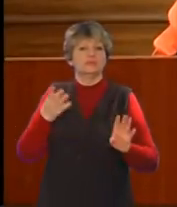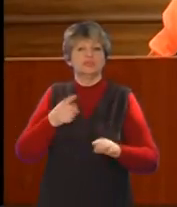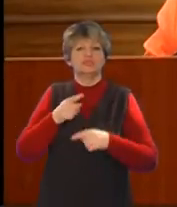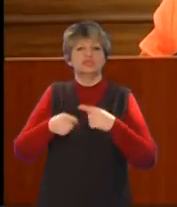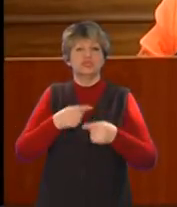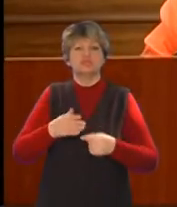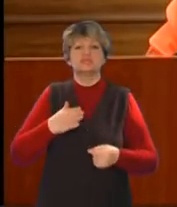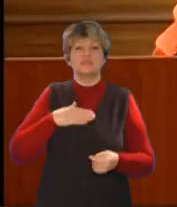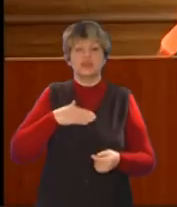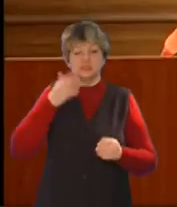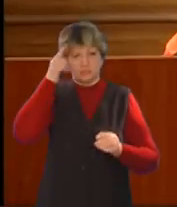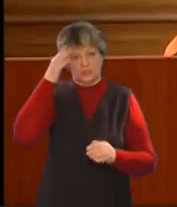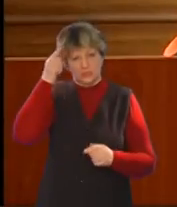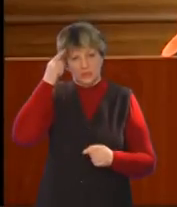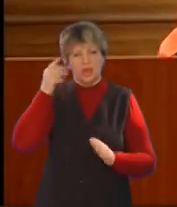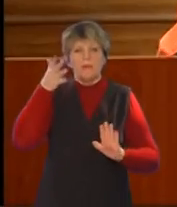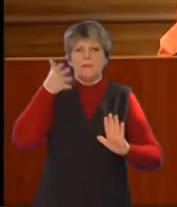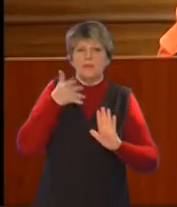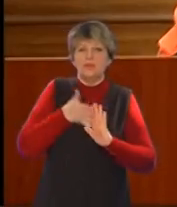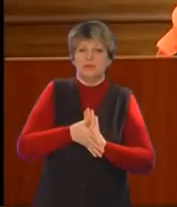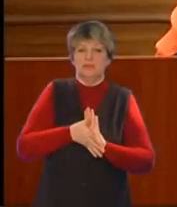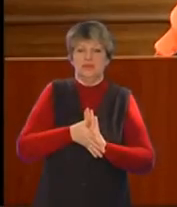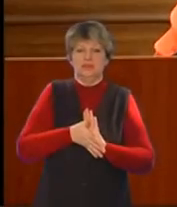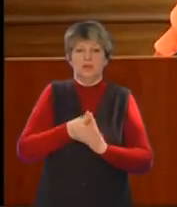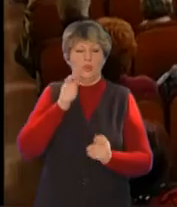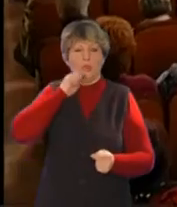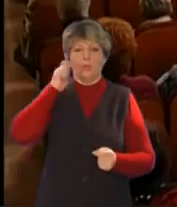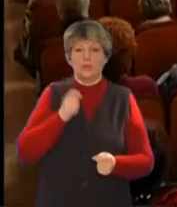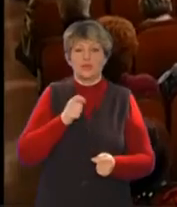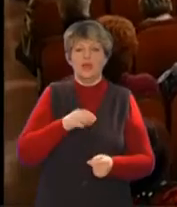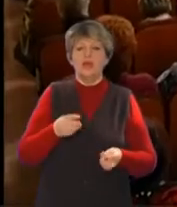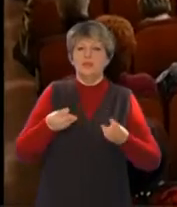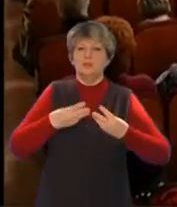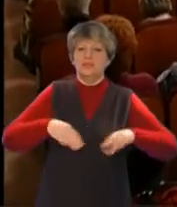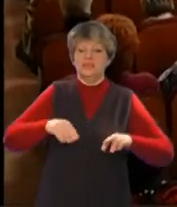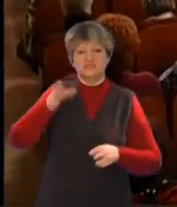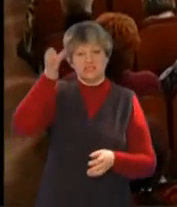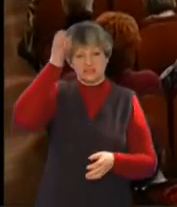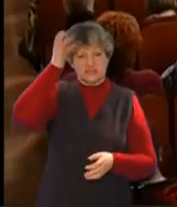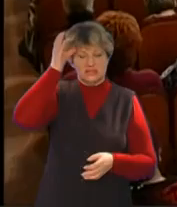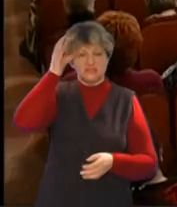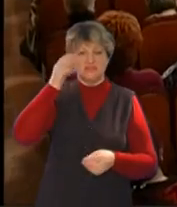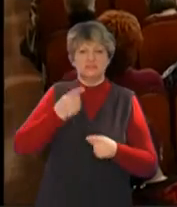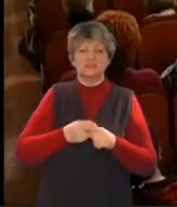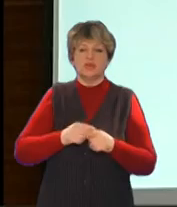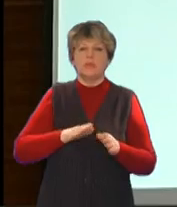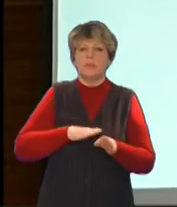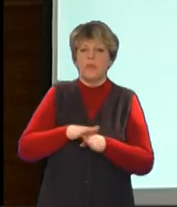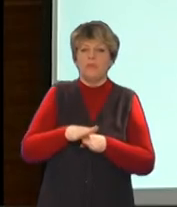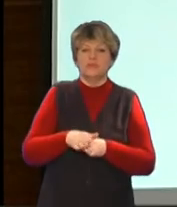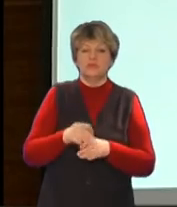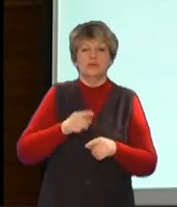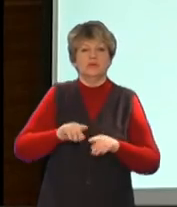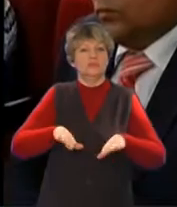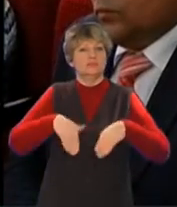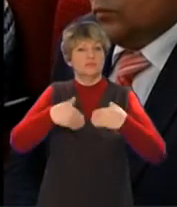через демонтаж у нашій свідомості психології хохла. Міносвіти у проєкті державного стандарту базової повної